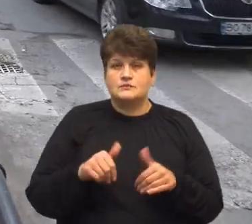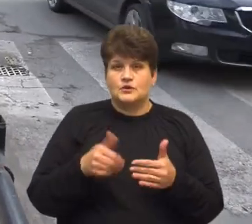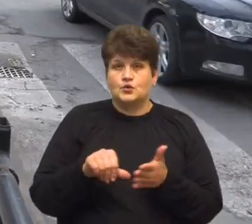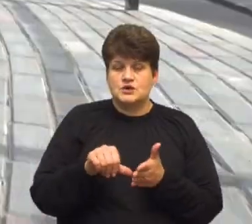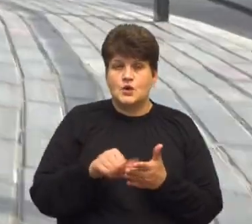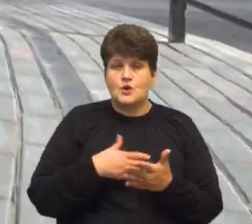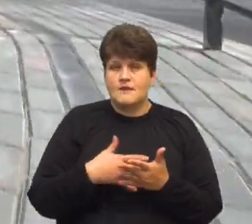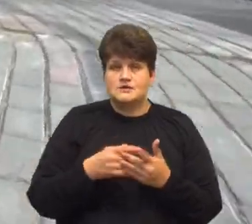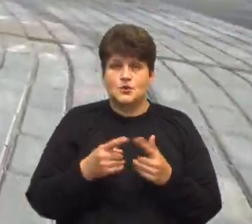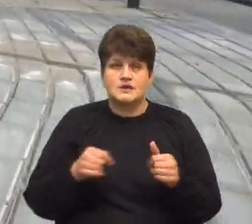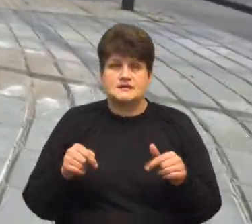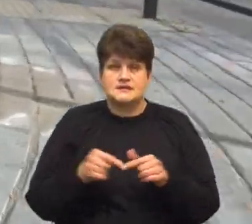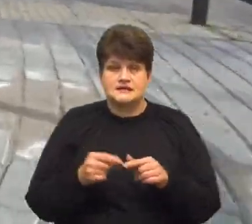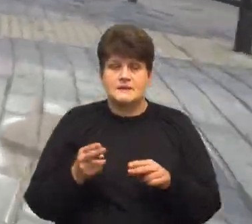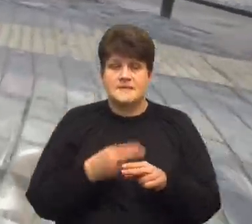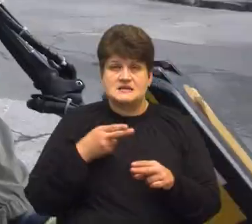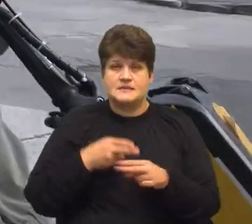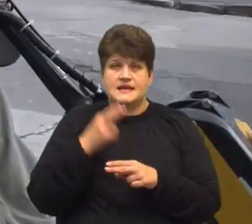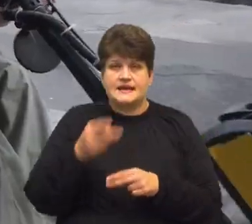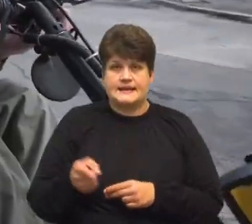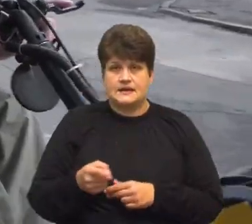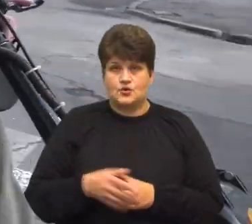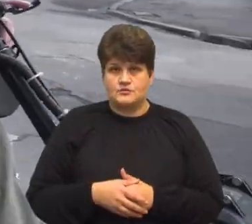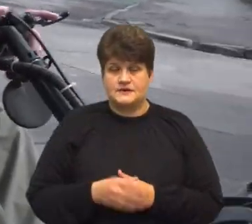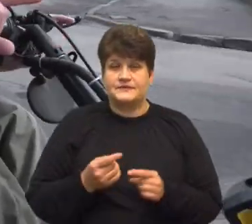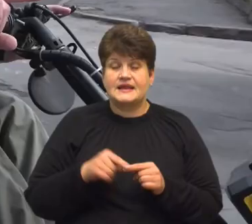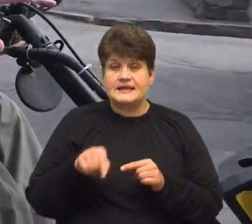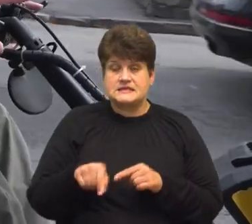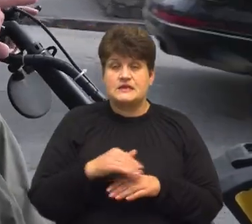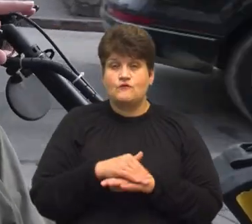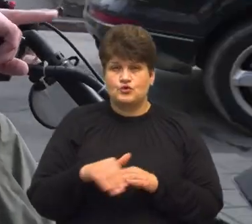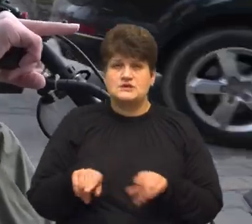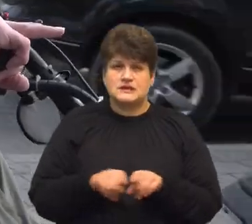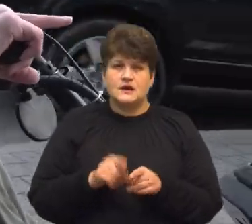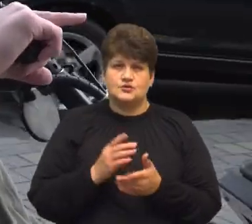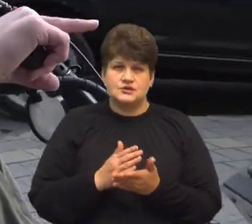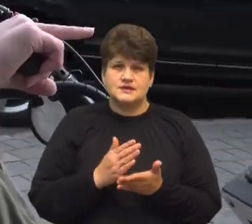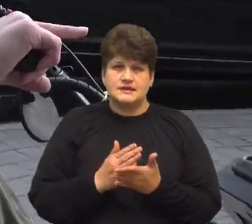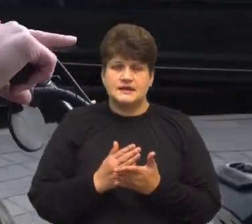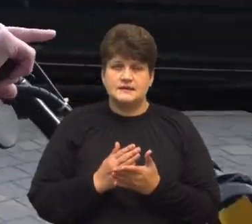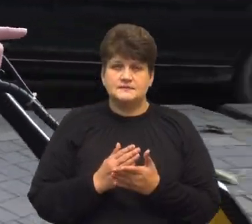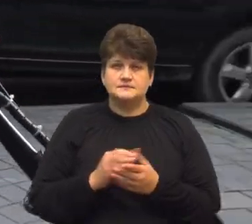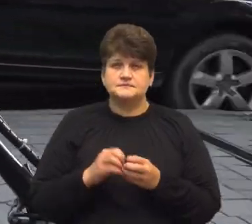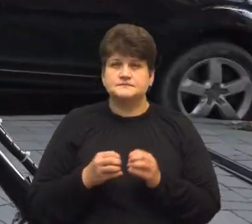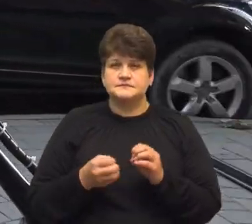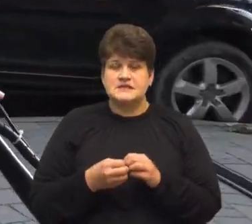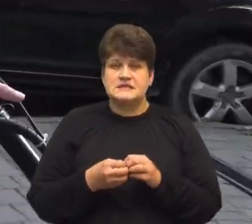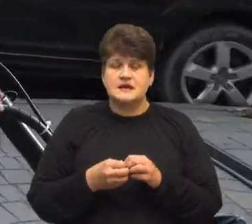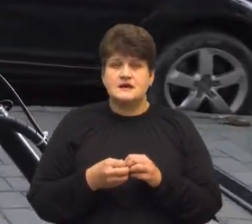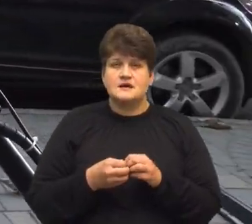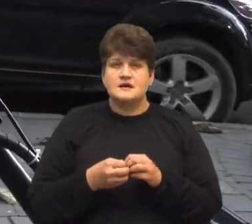громадської організації «Безбар'єрний Тернопіль». На цій вулиці також є бар'єр, це аварійні